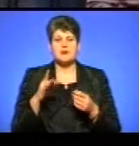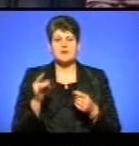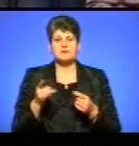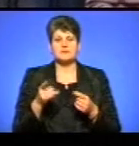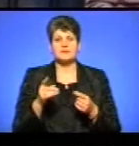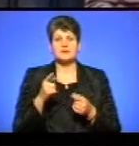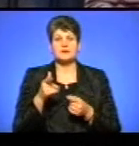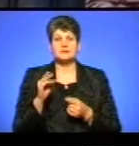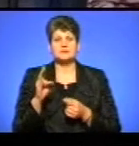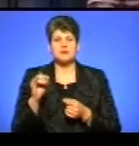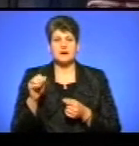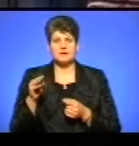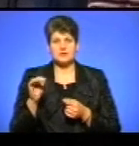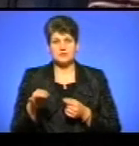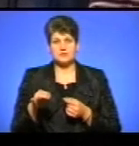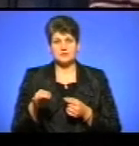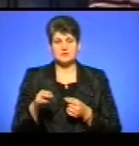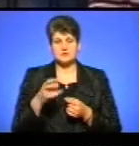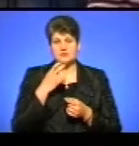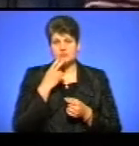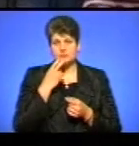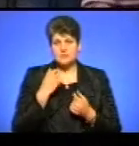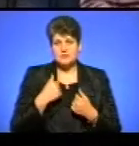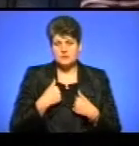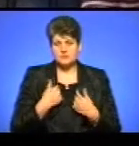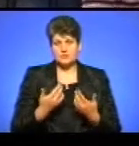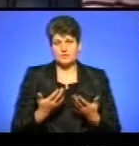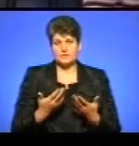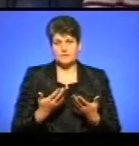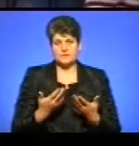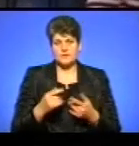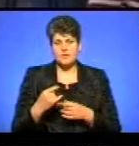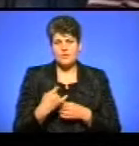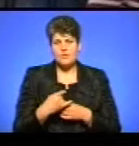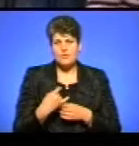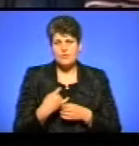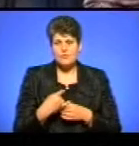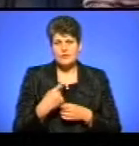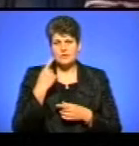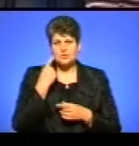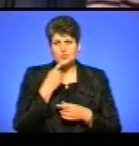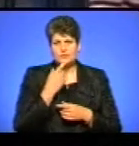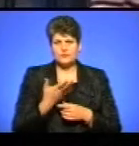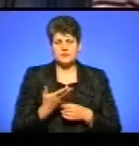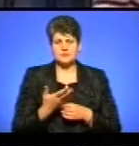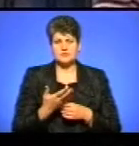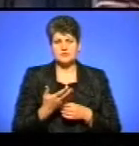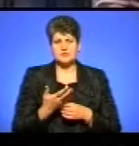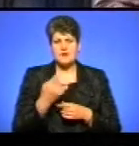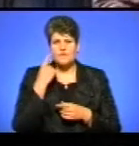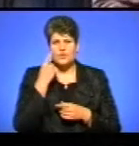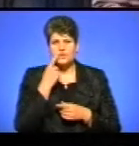Геннадом кивкують над мною, обманюють у віщі, а до очі